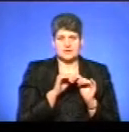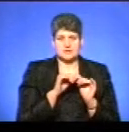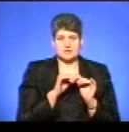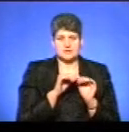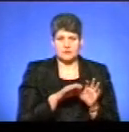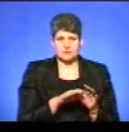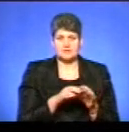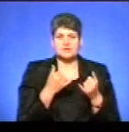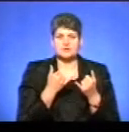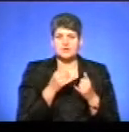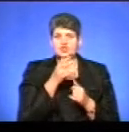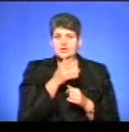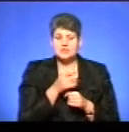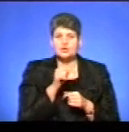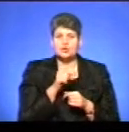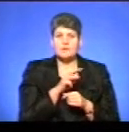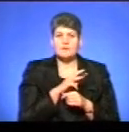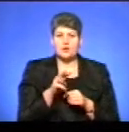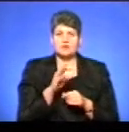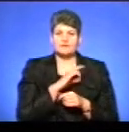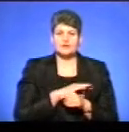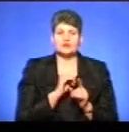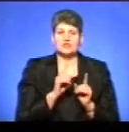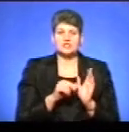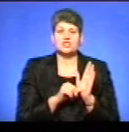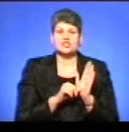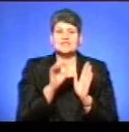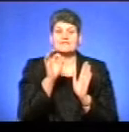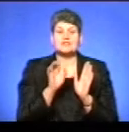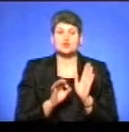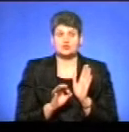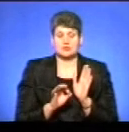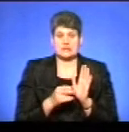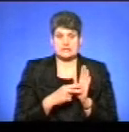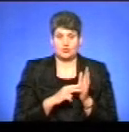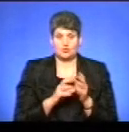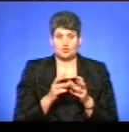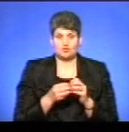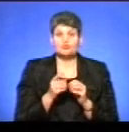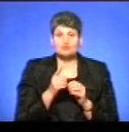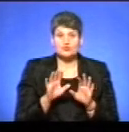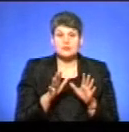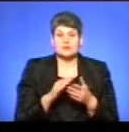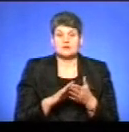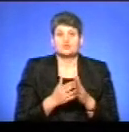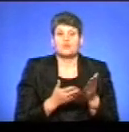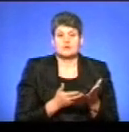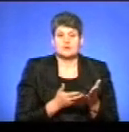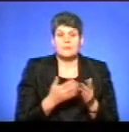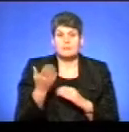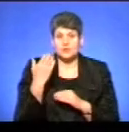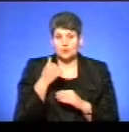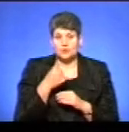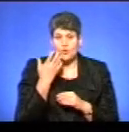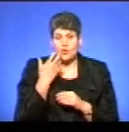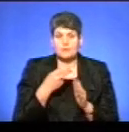На даний час з цього 1 мільйона використовували лише 6% із запланової суми. Чому така стала ситуація? Минулого